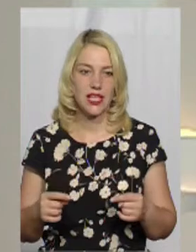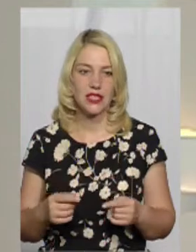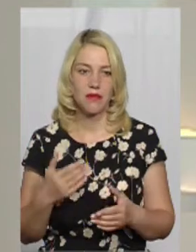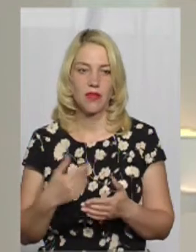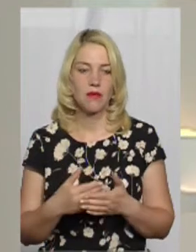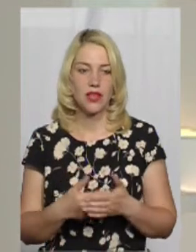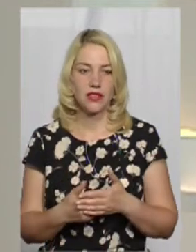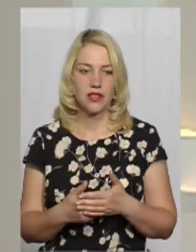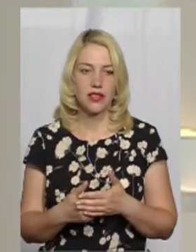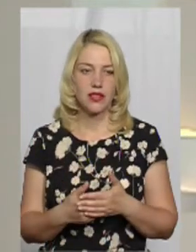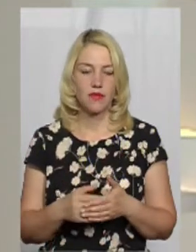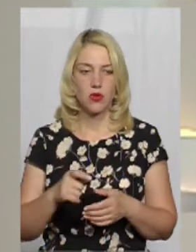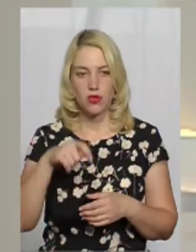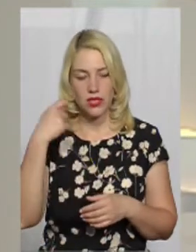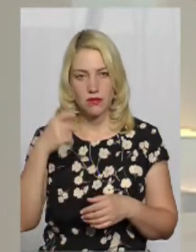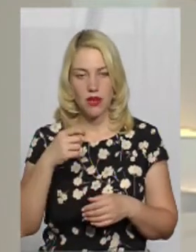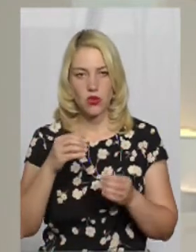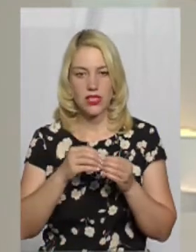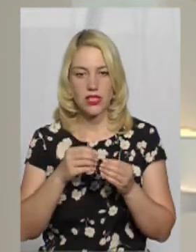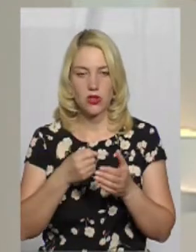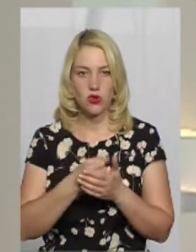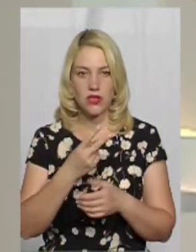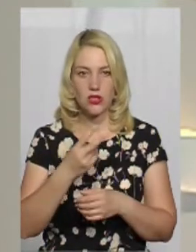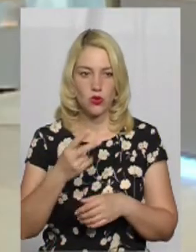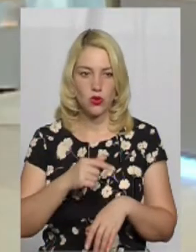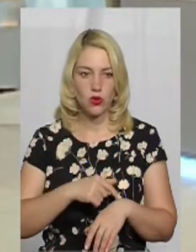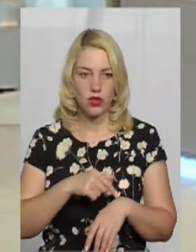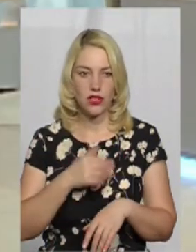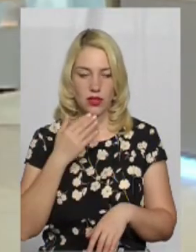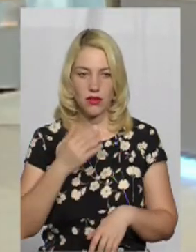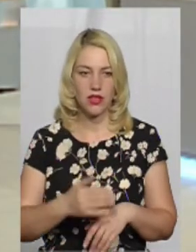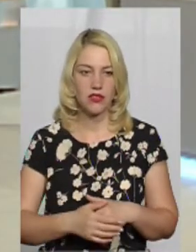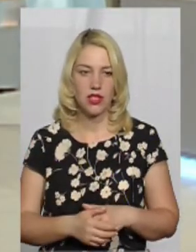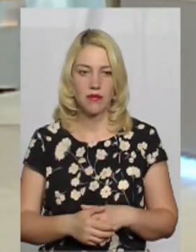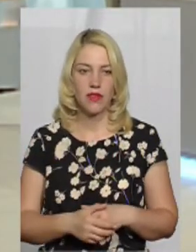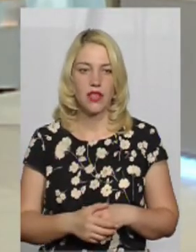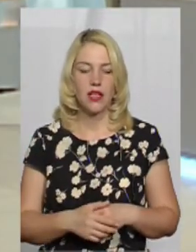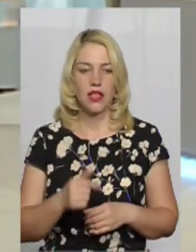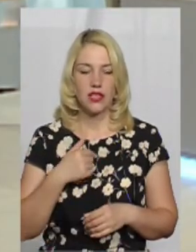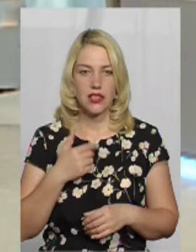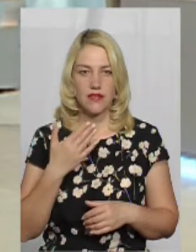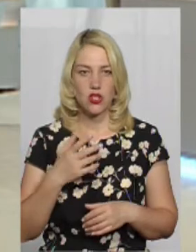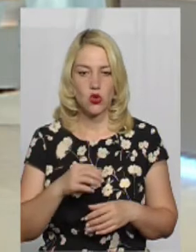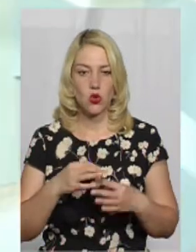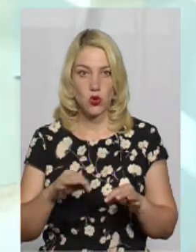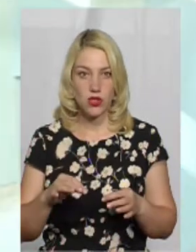скажімо, в спеку з 10 до 22 години. З вашого дозволу, я відповім на це запитання.